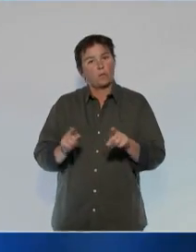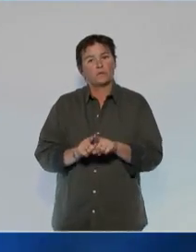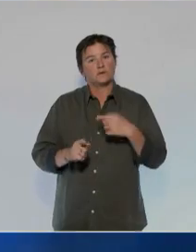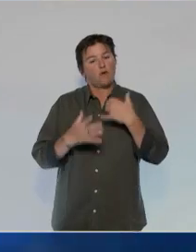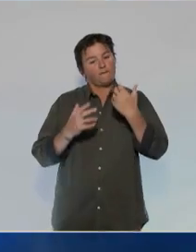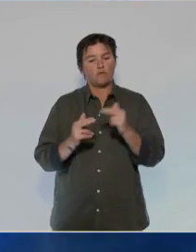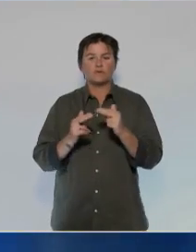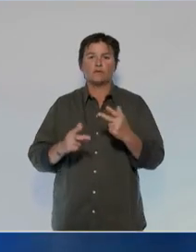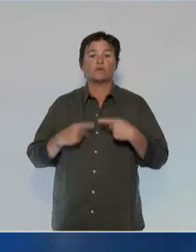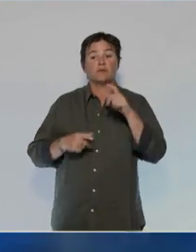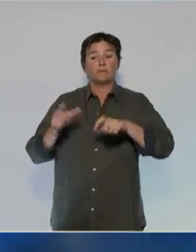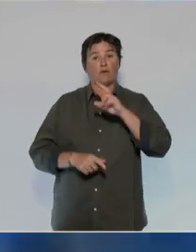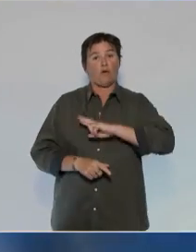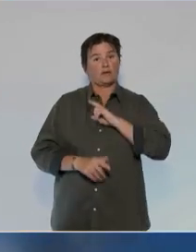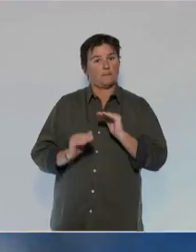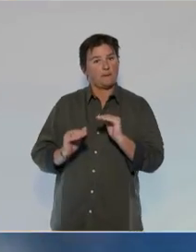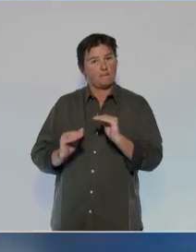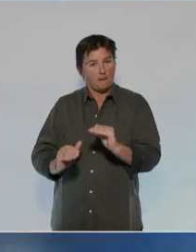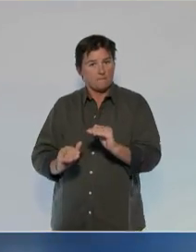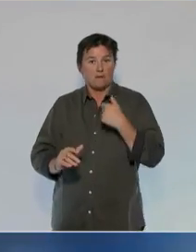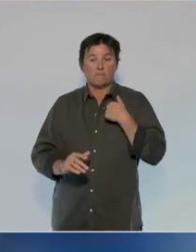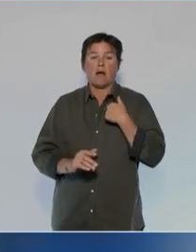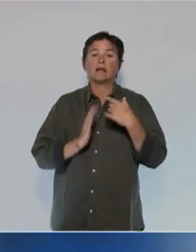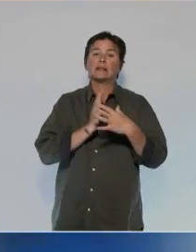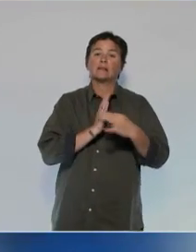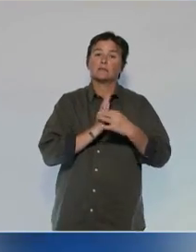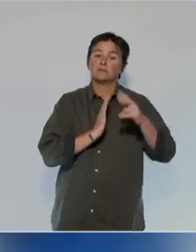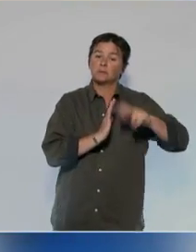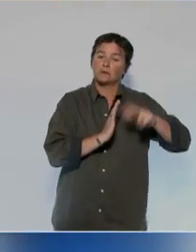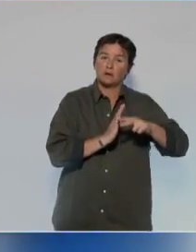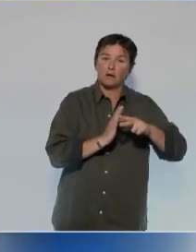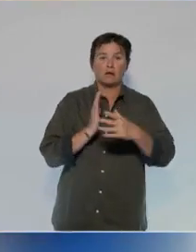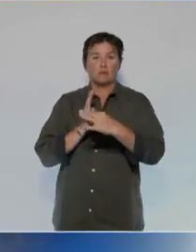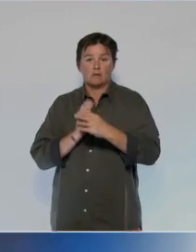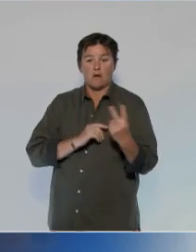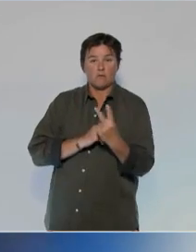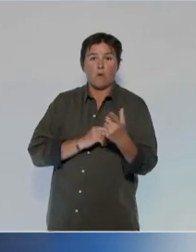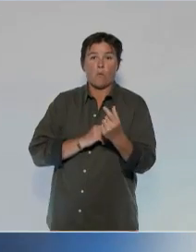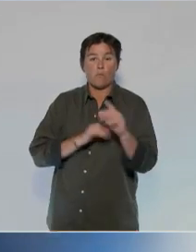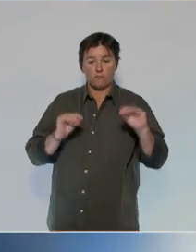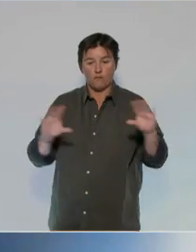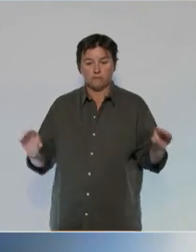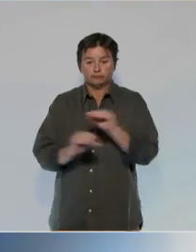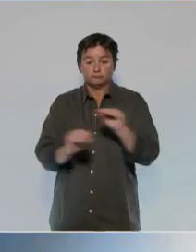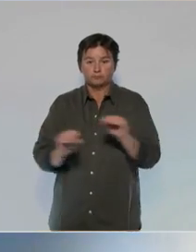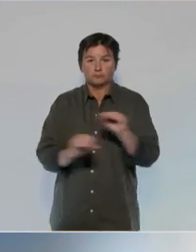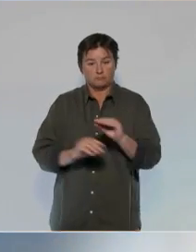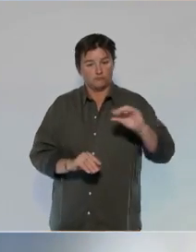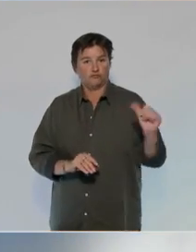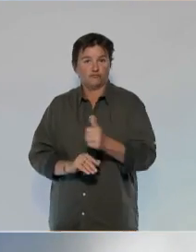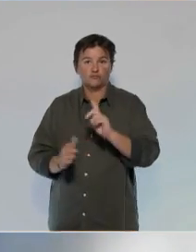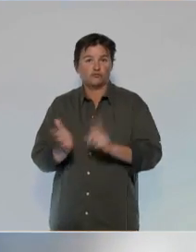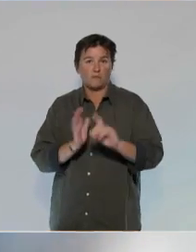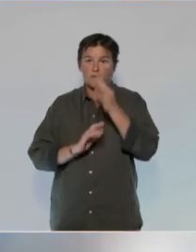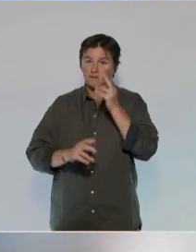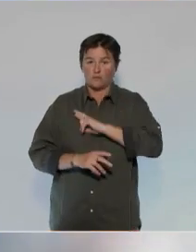je préserverai le niveau de vie des retraités, et permettrai le transfert de trimestres de cotisations au sein d'un même couple, pour que chacun puisse profiter de sa